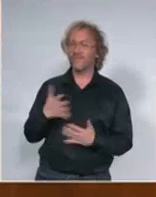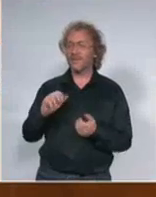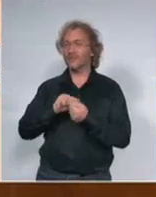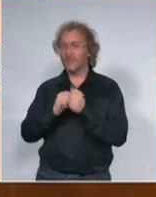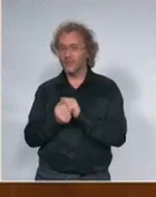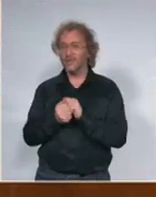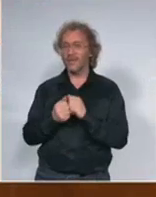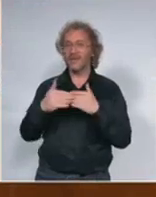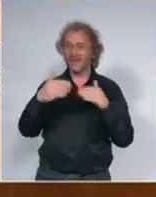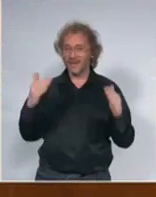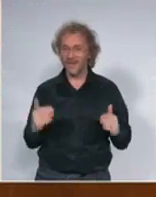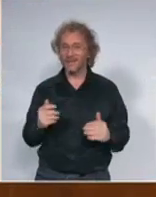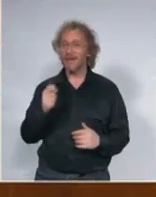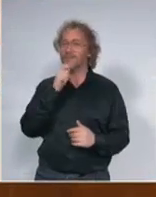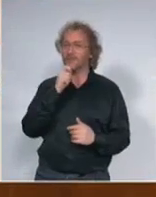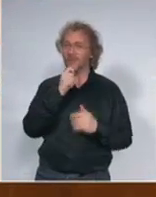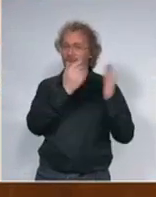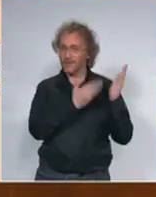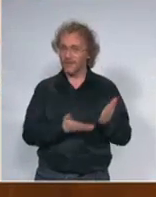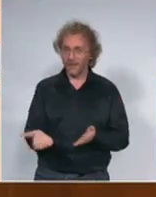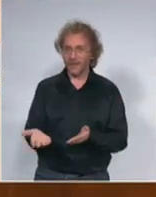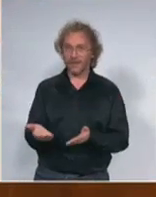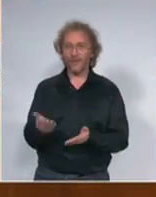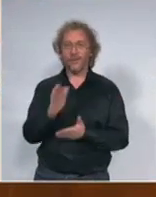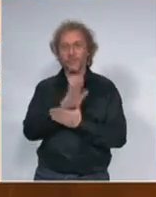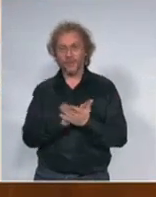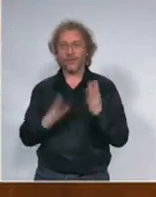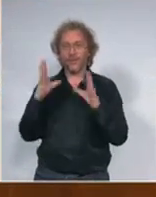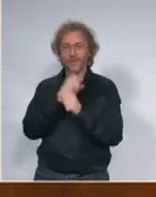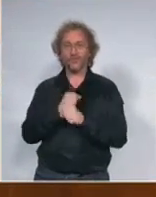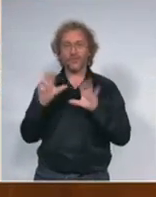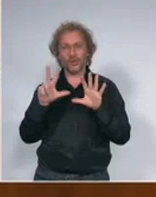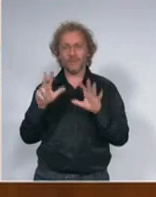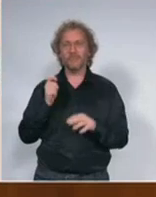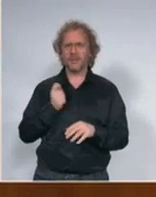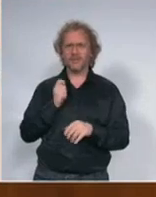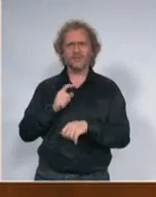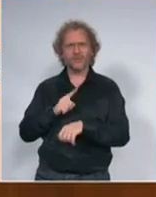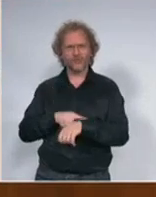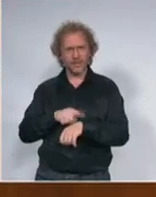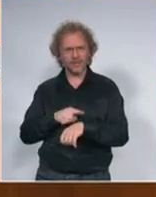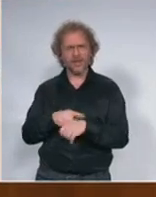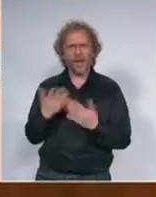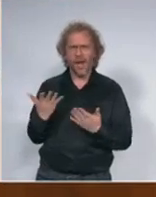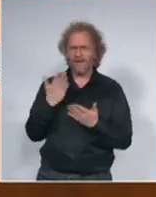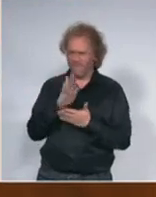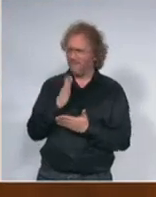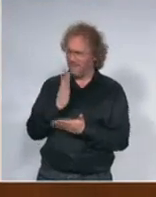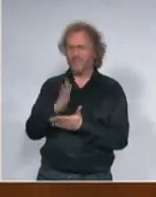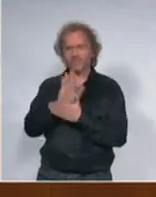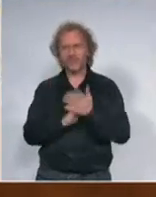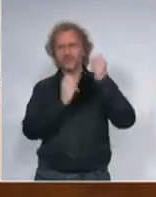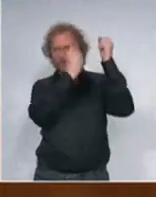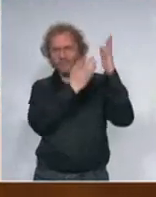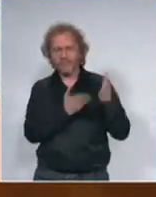Mađarska je otvorila granice od večara su osam počinje policijski čas šta to znači za te ljude koji su krenuli ili će proći kroz